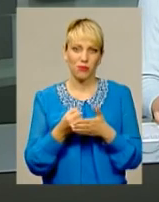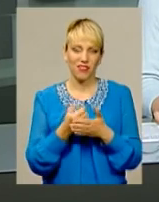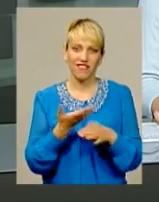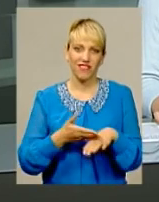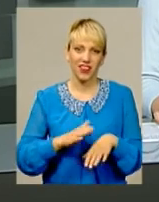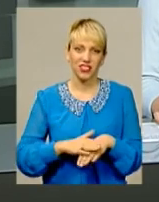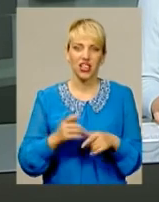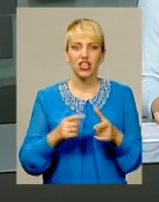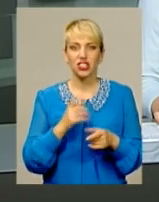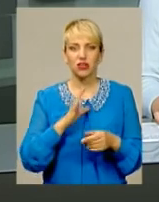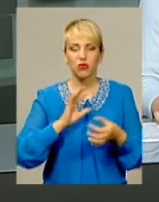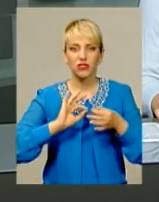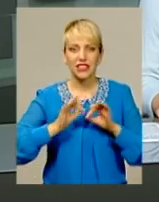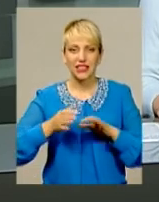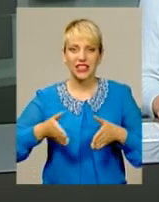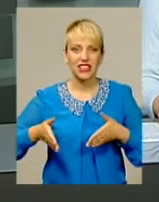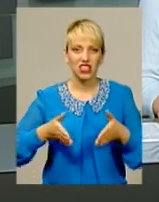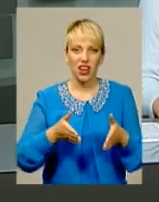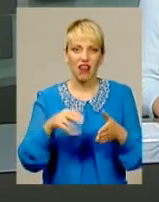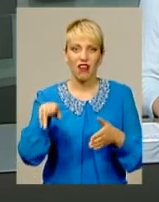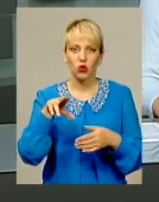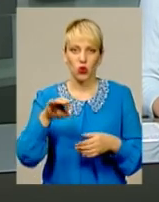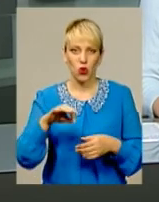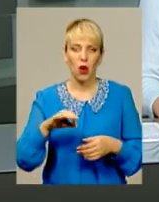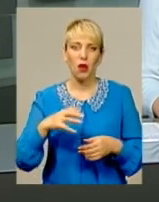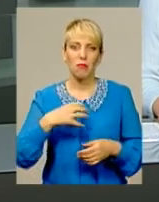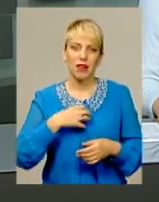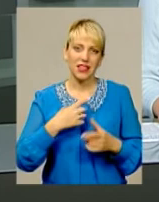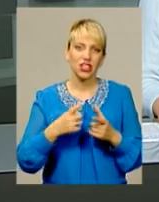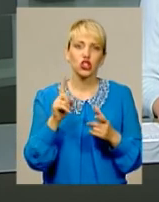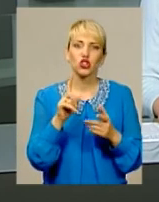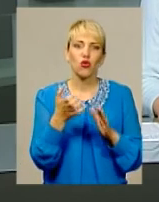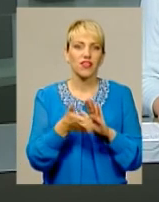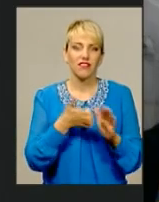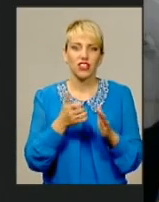Чи складним був шлях до медалі і чого не вистачило до золотої нагороди?